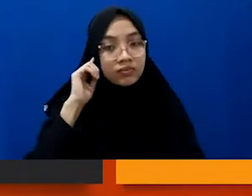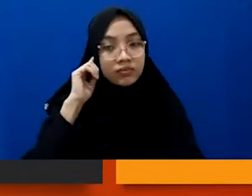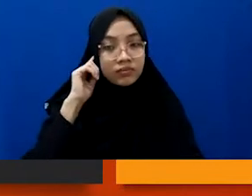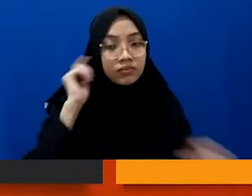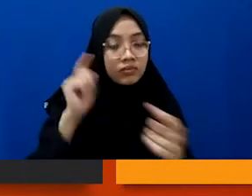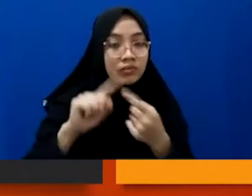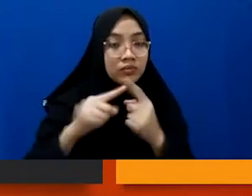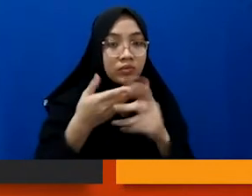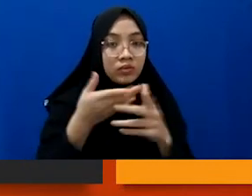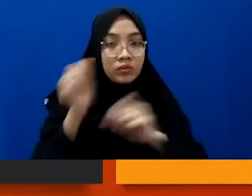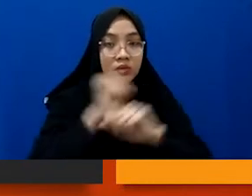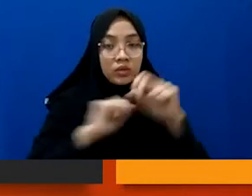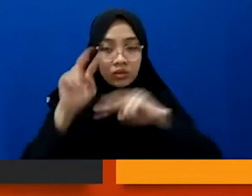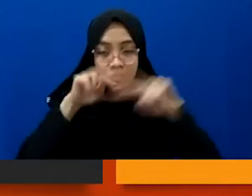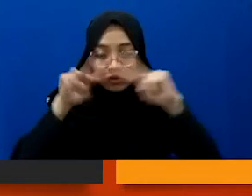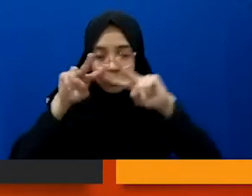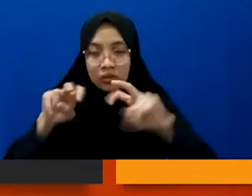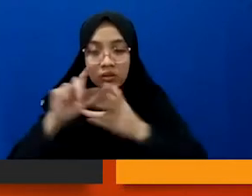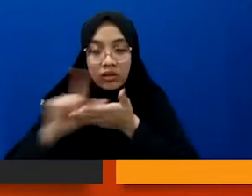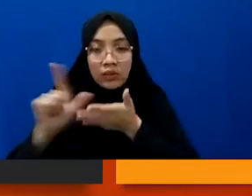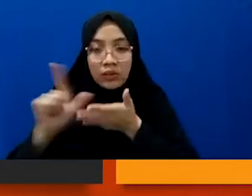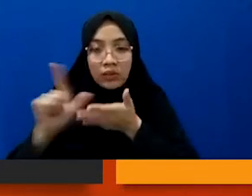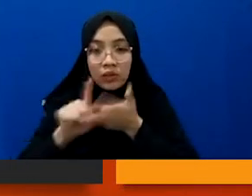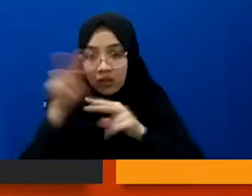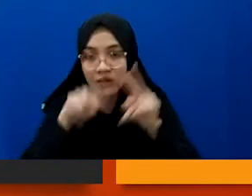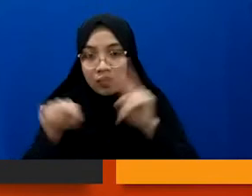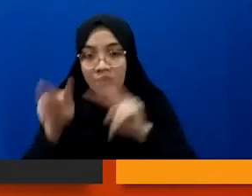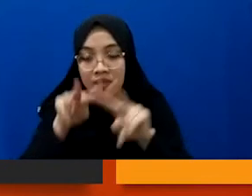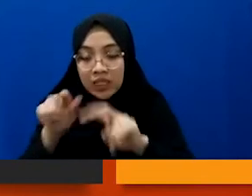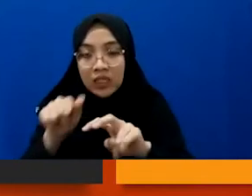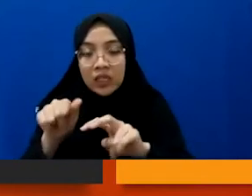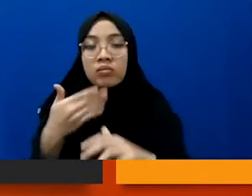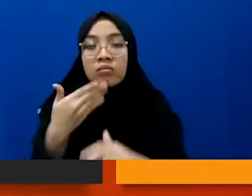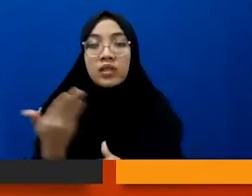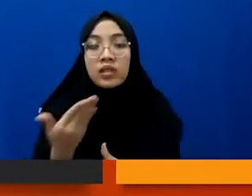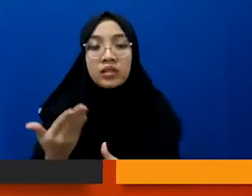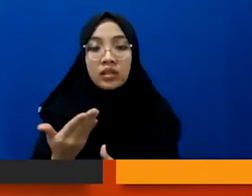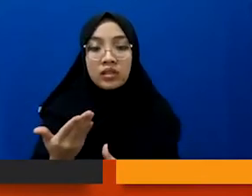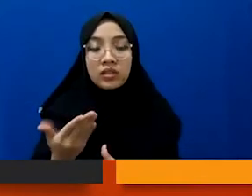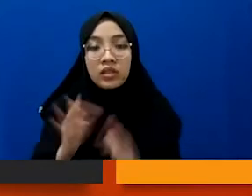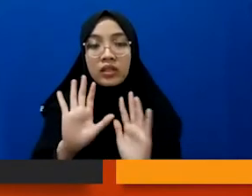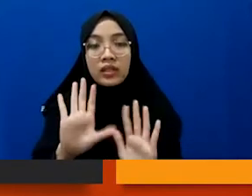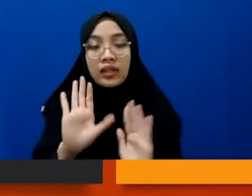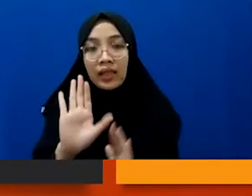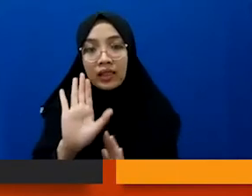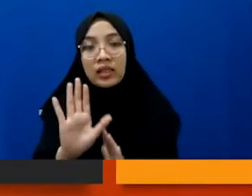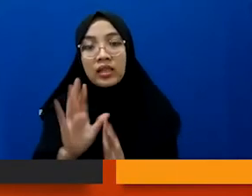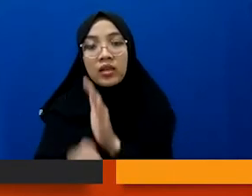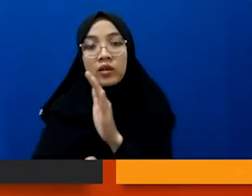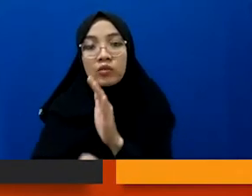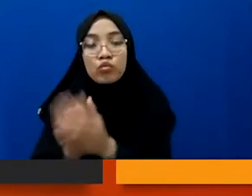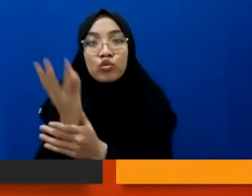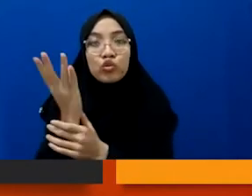investigasi, laporan itu biasanya, nanti akan memunculkan,